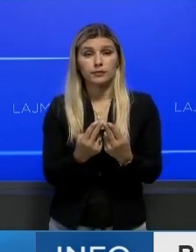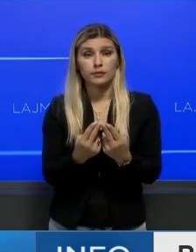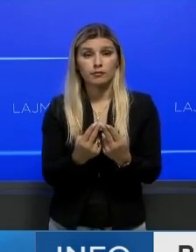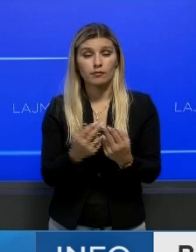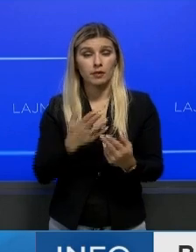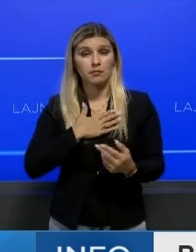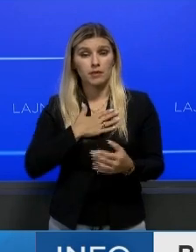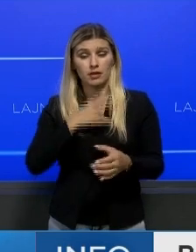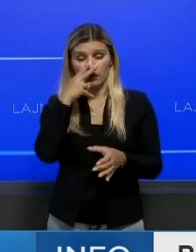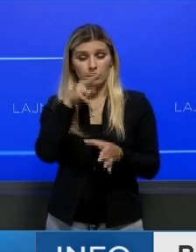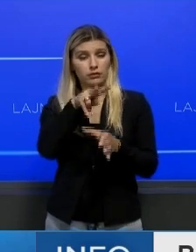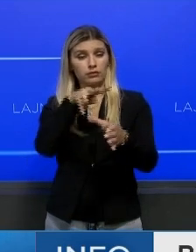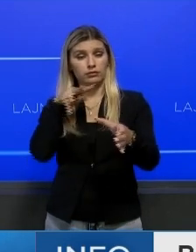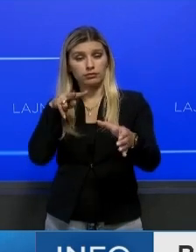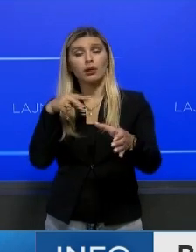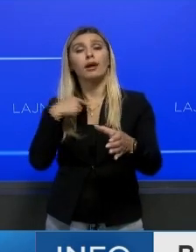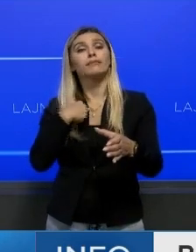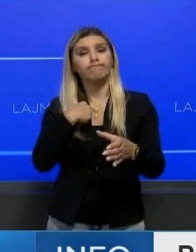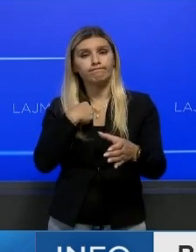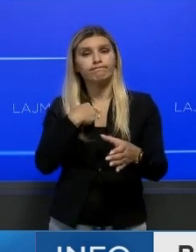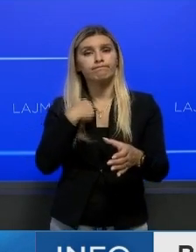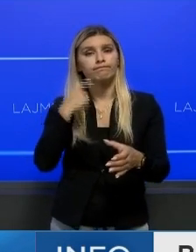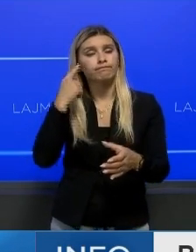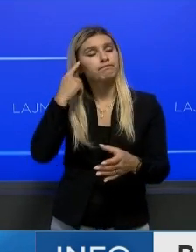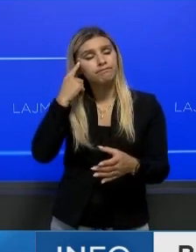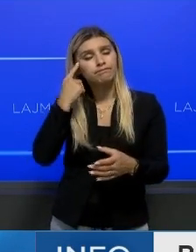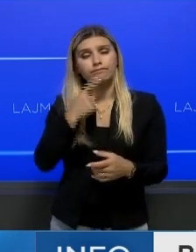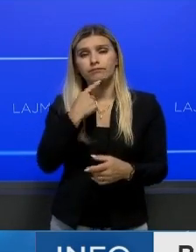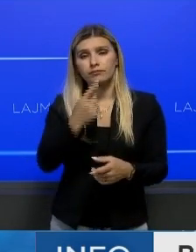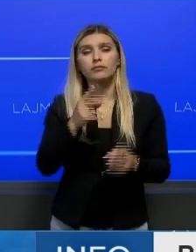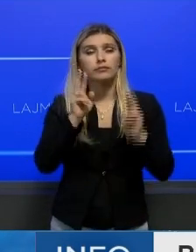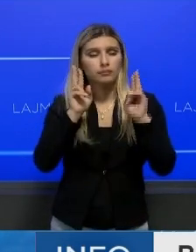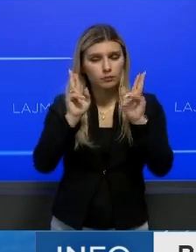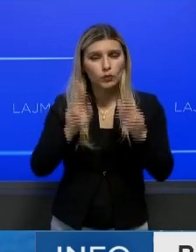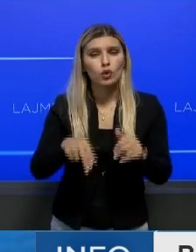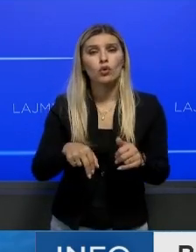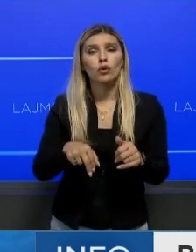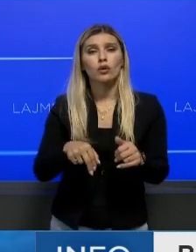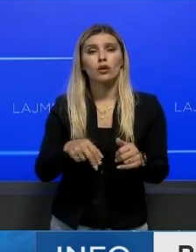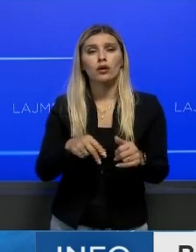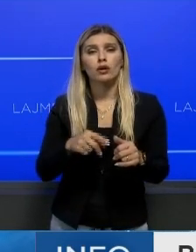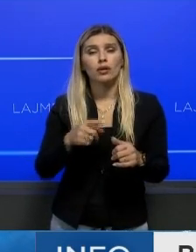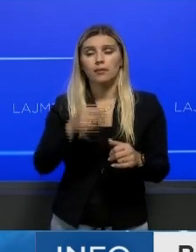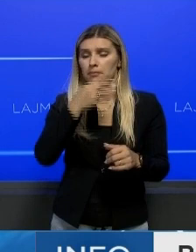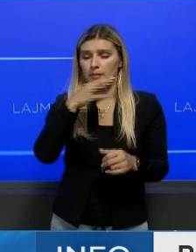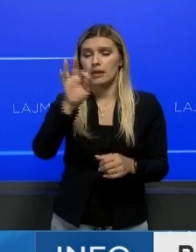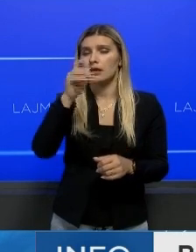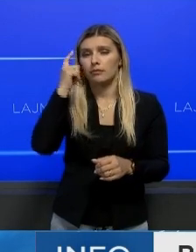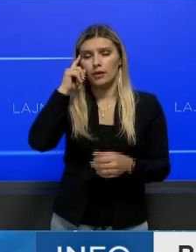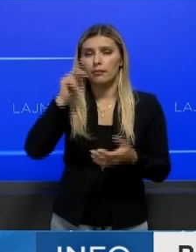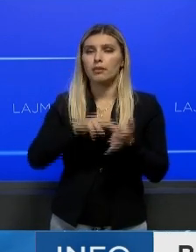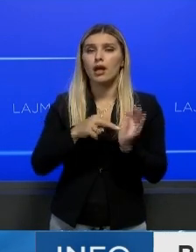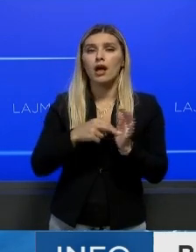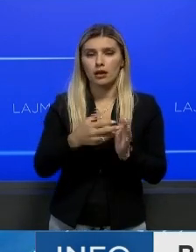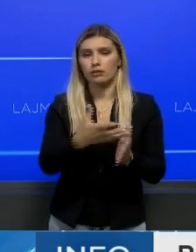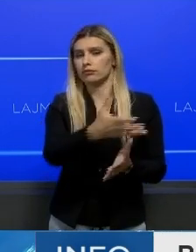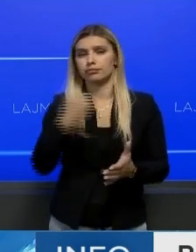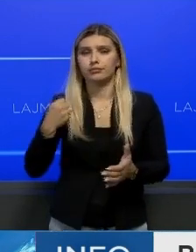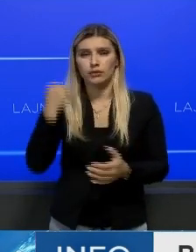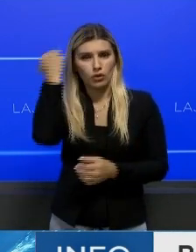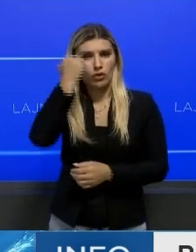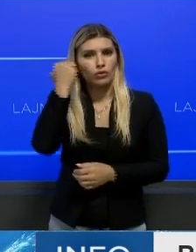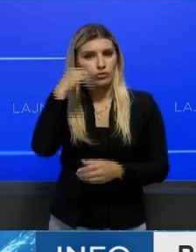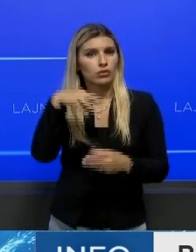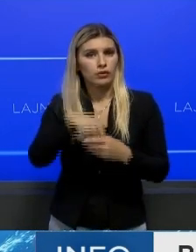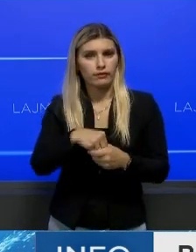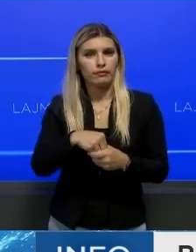Në këndvështrimin tim modest është vërtet mënqur që kjo të rekonsiderohet. Unë